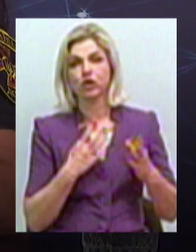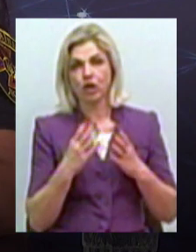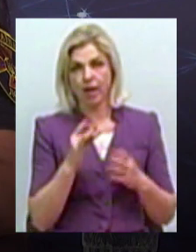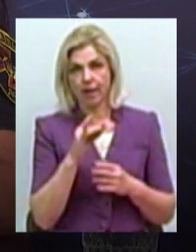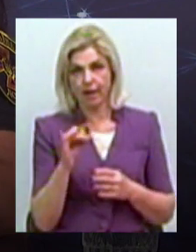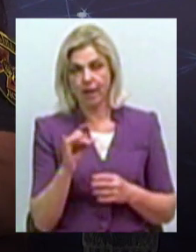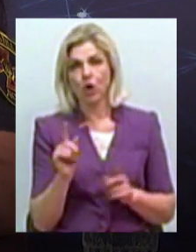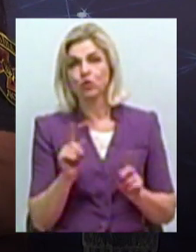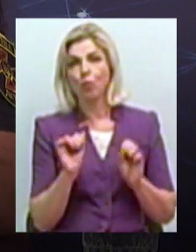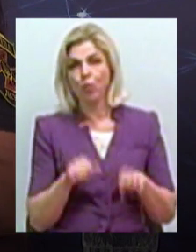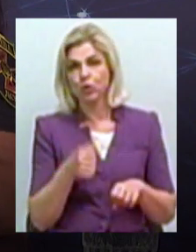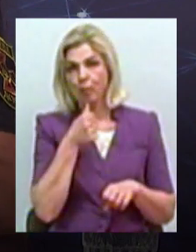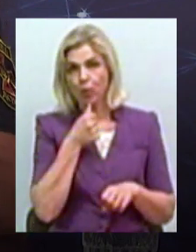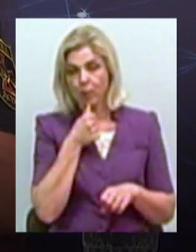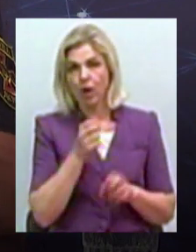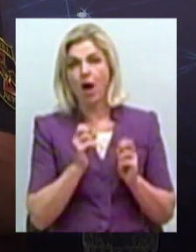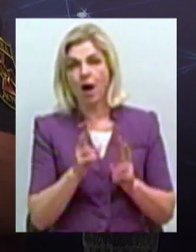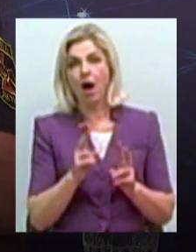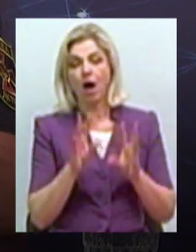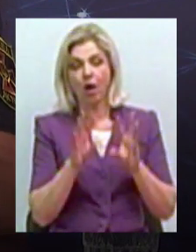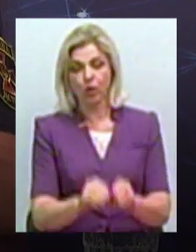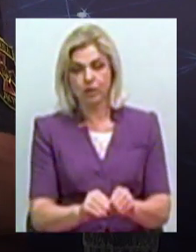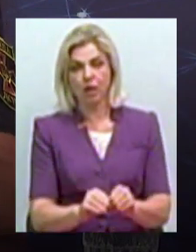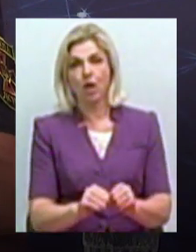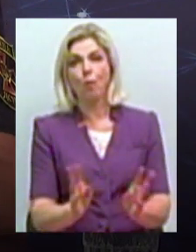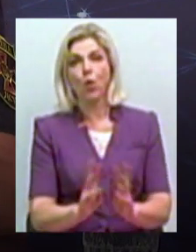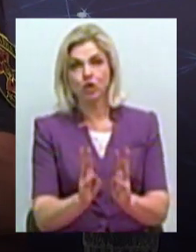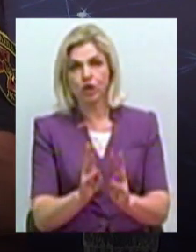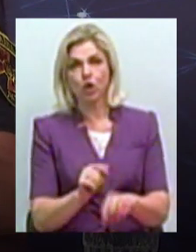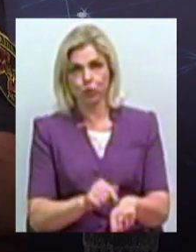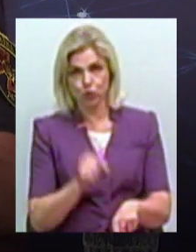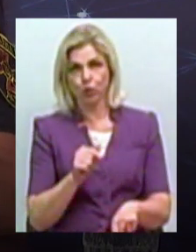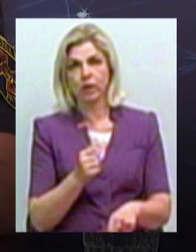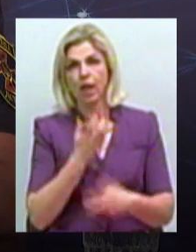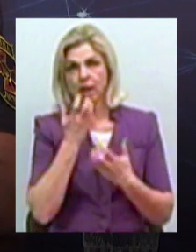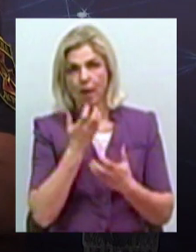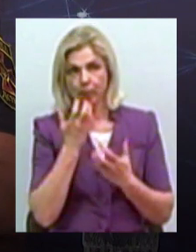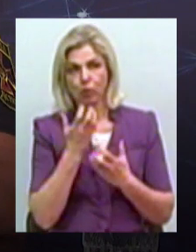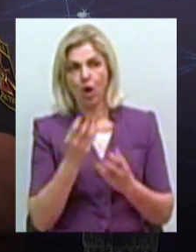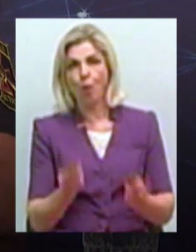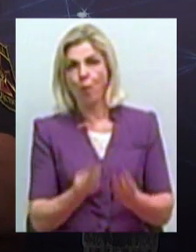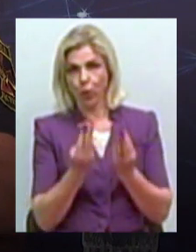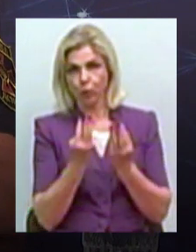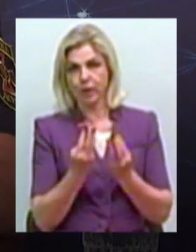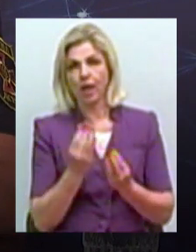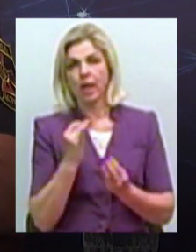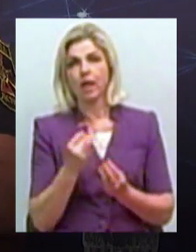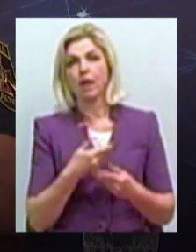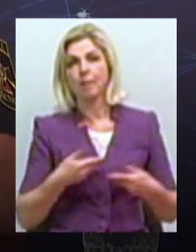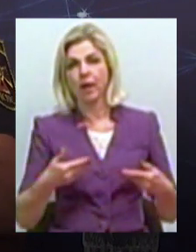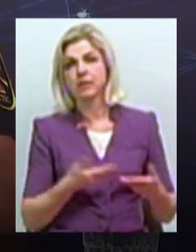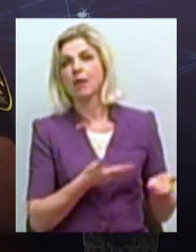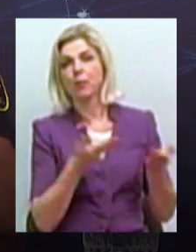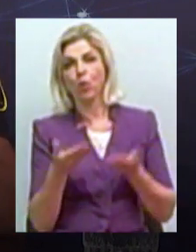можна спробувати, як гасити пожежу вогнегасником, відчути тепло від полум'я. Крім того, ми запрошуємо